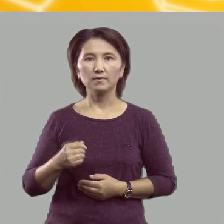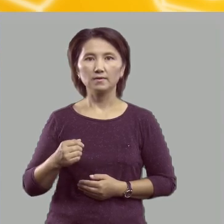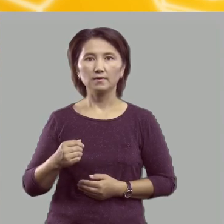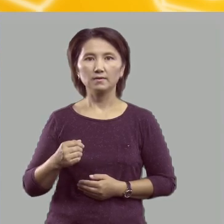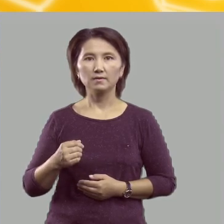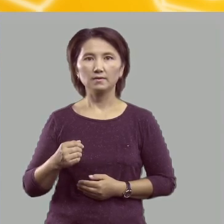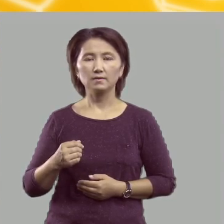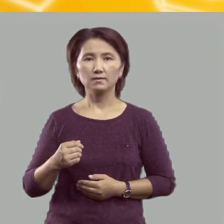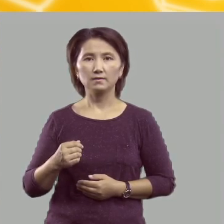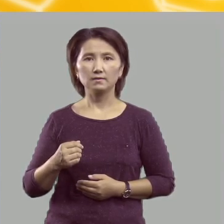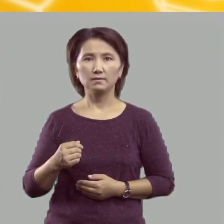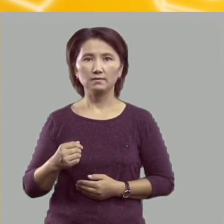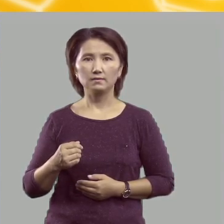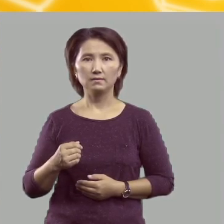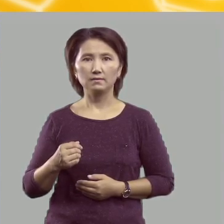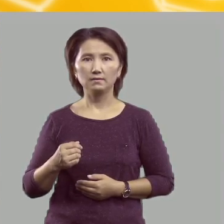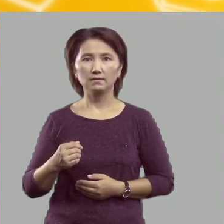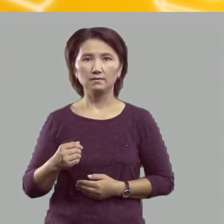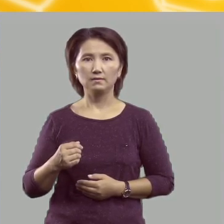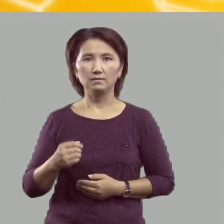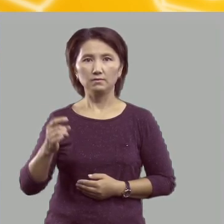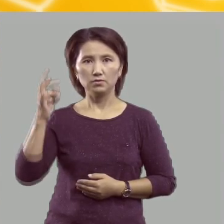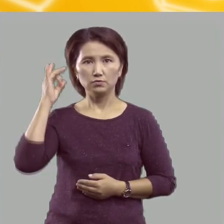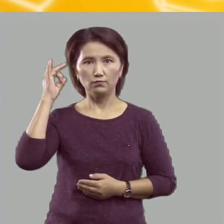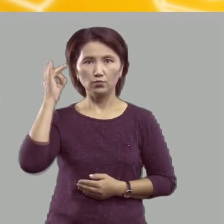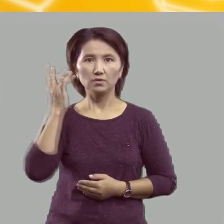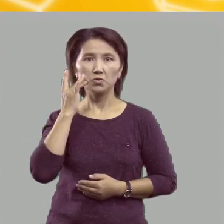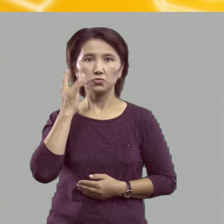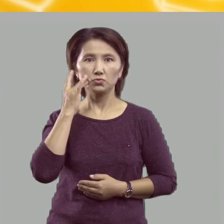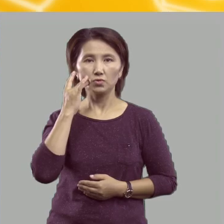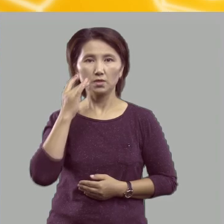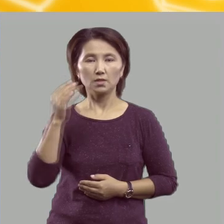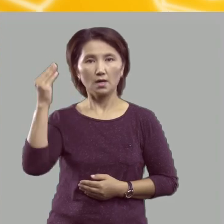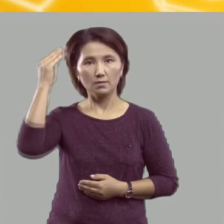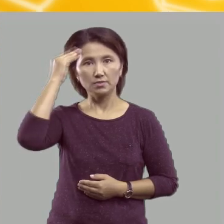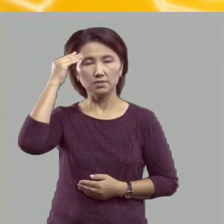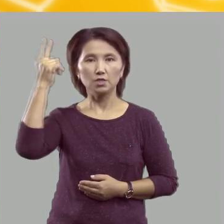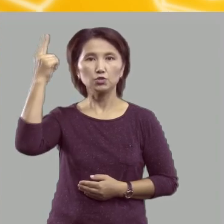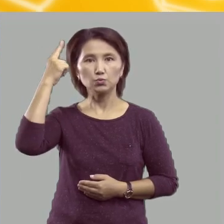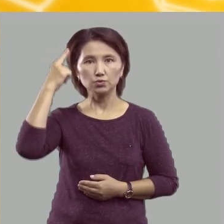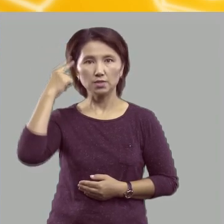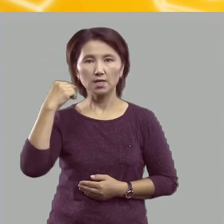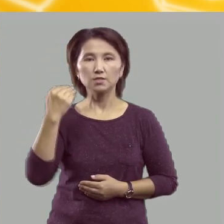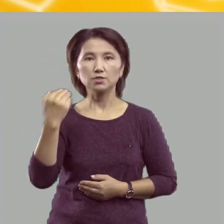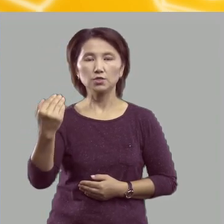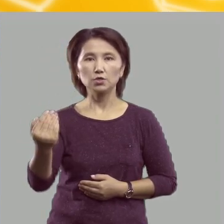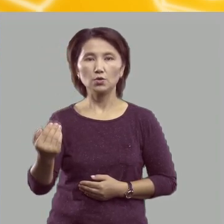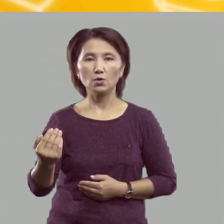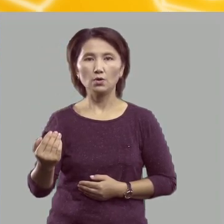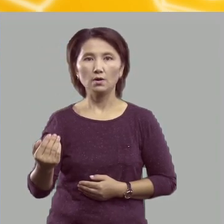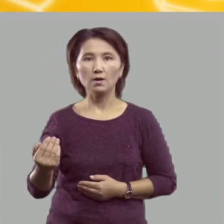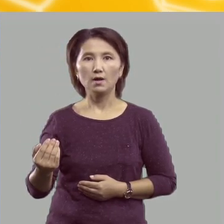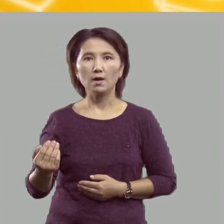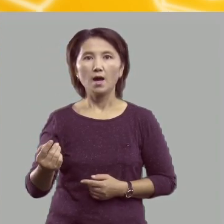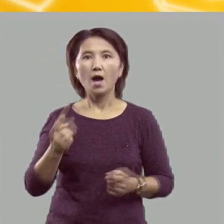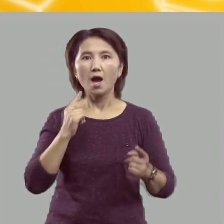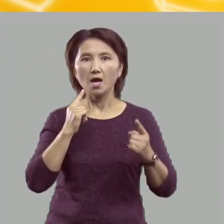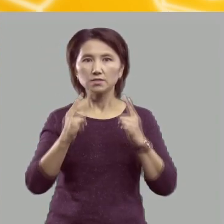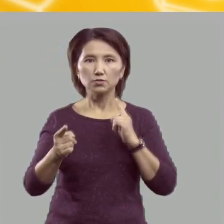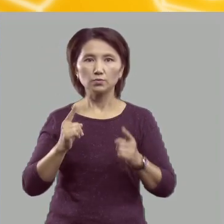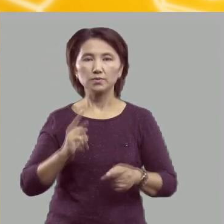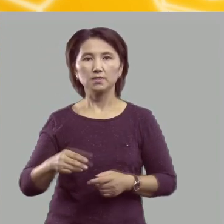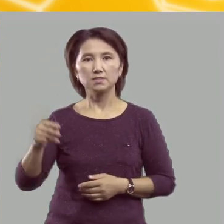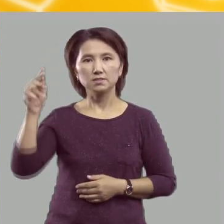которые она обозначает. Узнайте её особенности. Научитесь